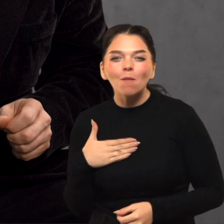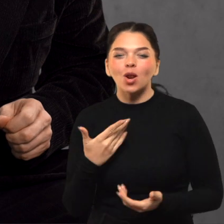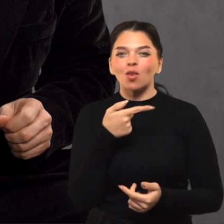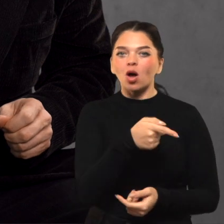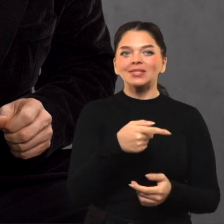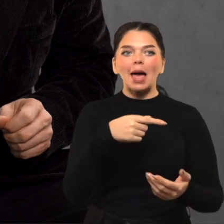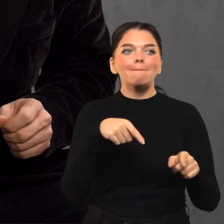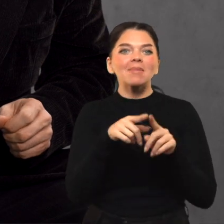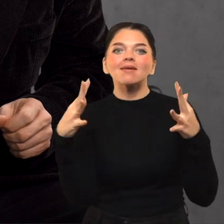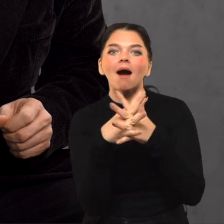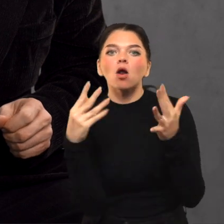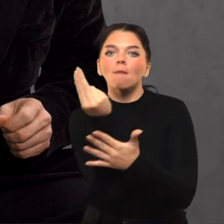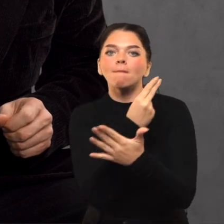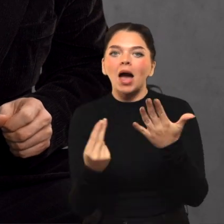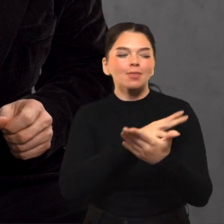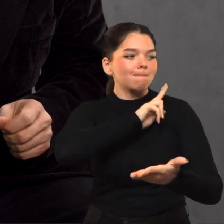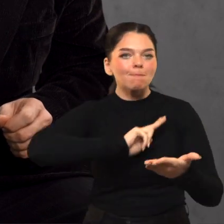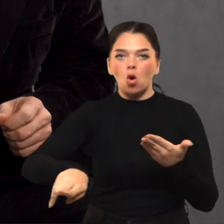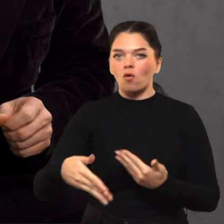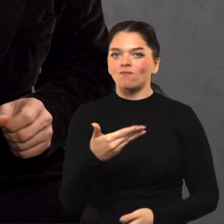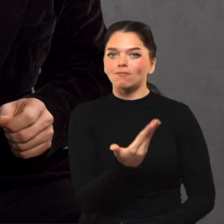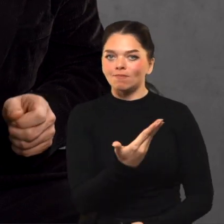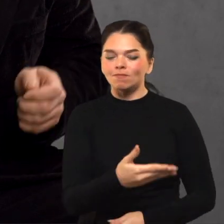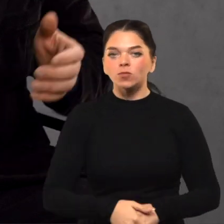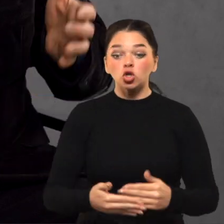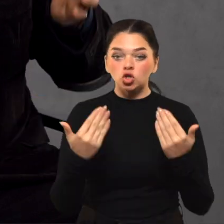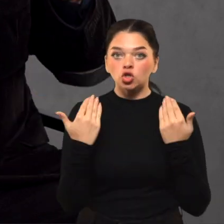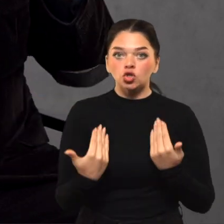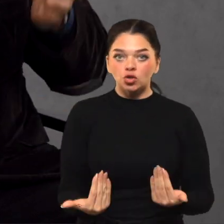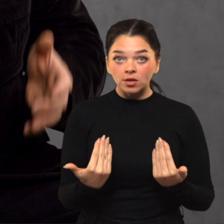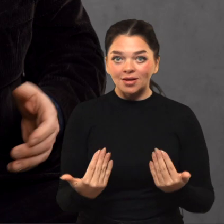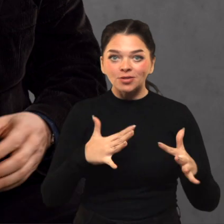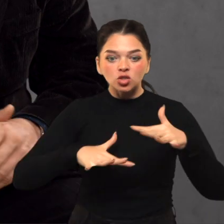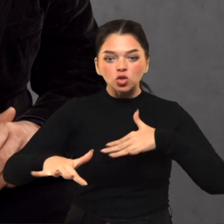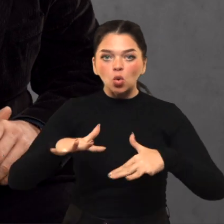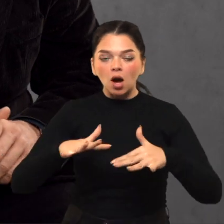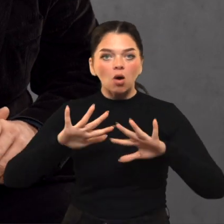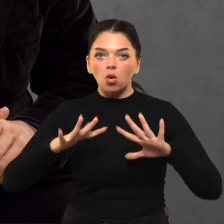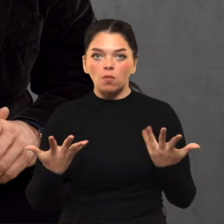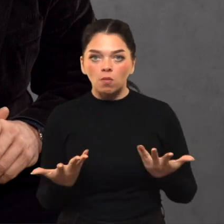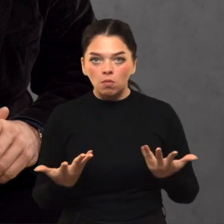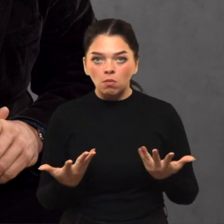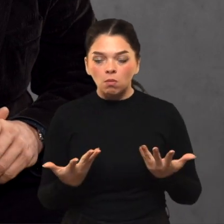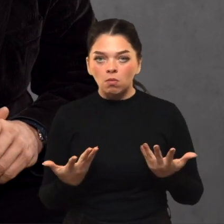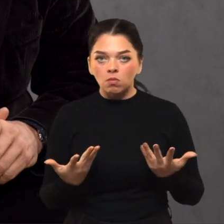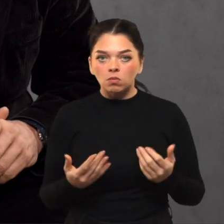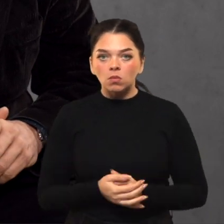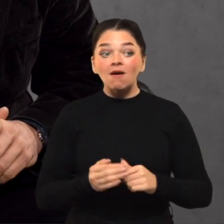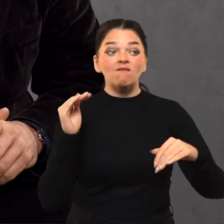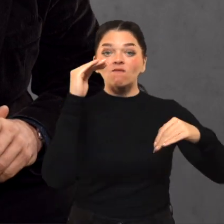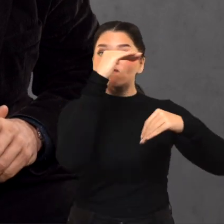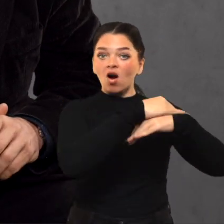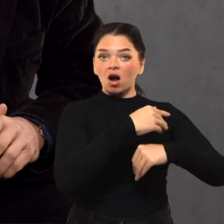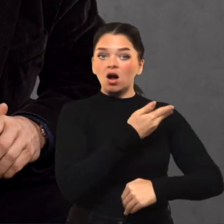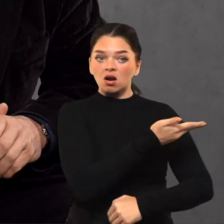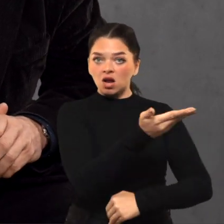Jis yra karo meno virtuozas. Ir šiandien mes, šiandien Valerijo, mes turim tą situaciją, kada, reiškia, vakarai